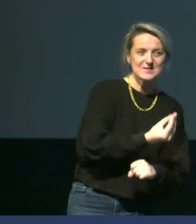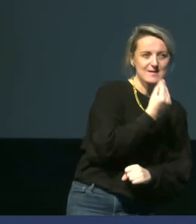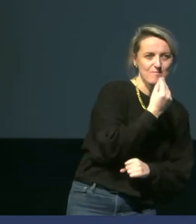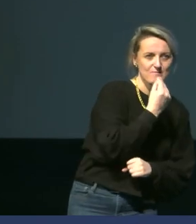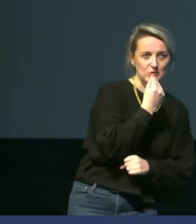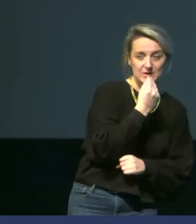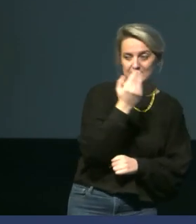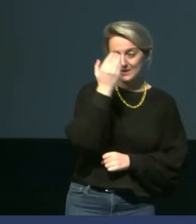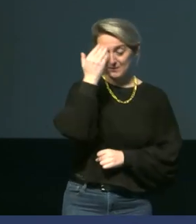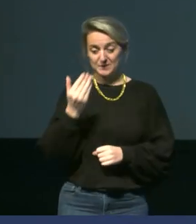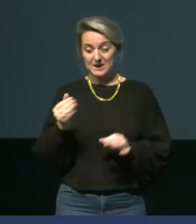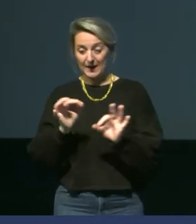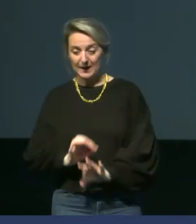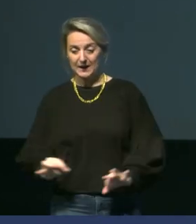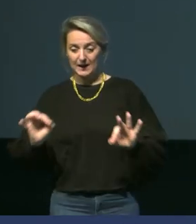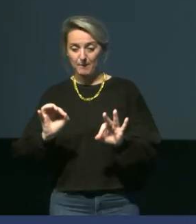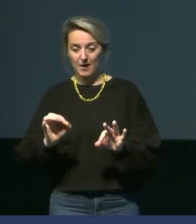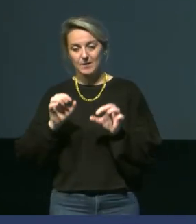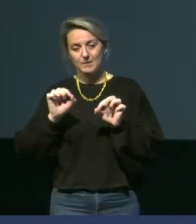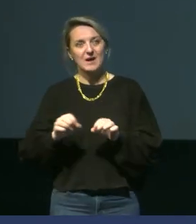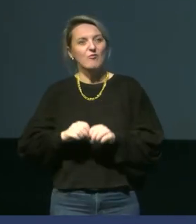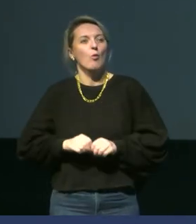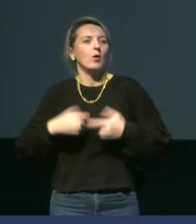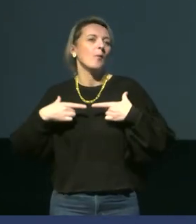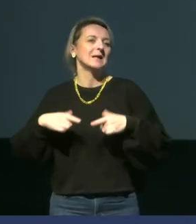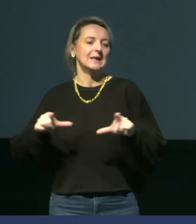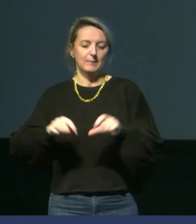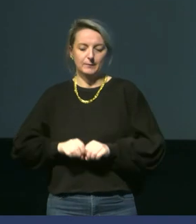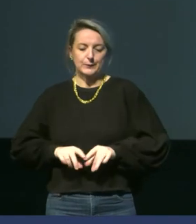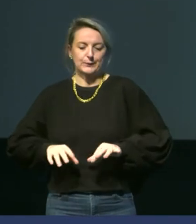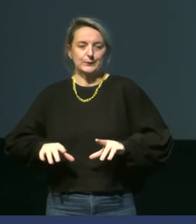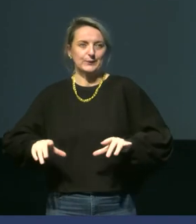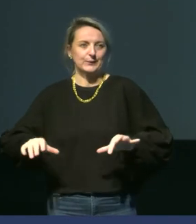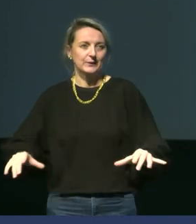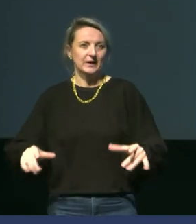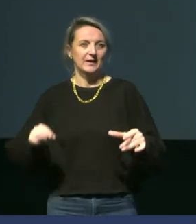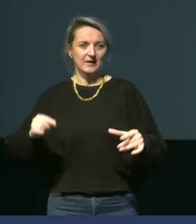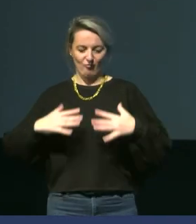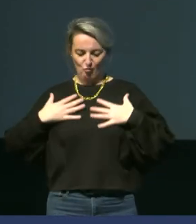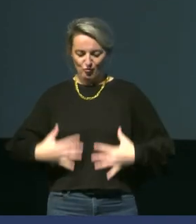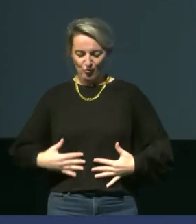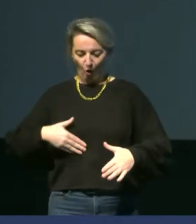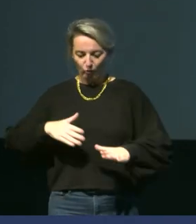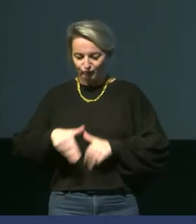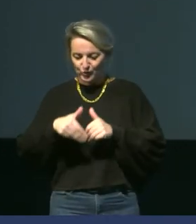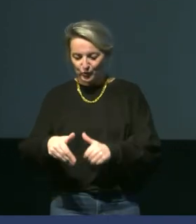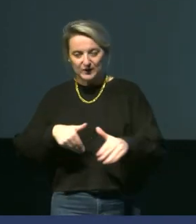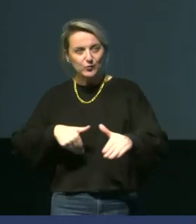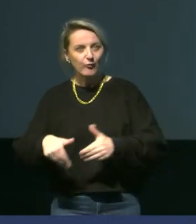à la fois aller déstocker lorsqu'on est en carence d'énergie et qu'il faut que notre métabolisme continue de fonctionner.